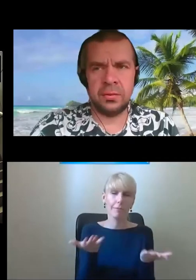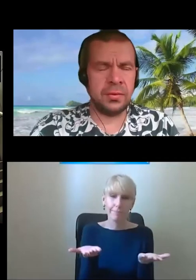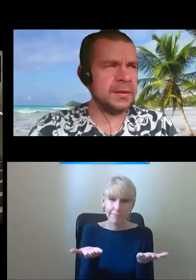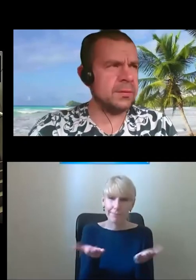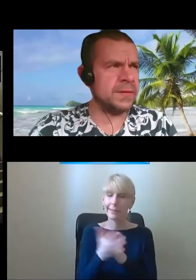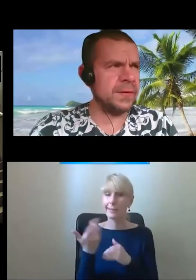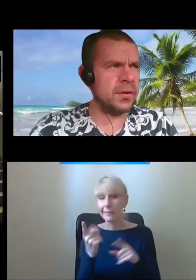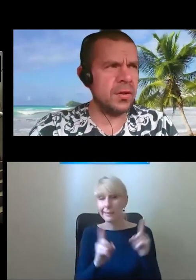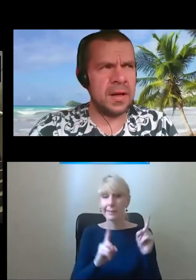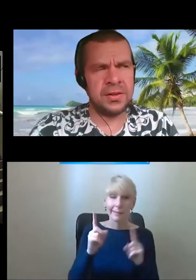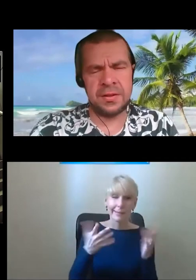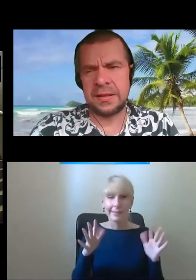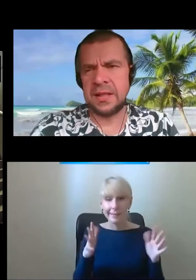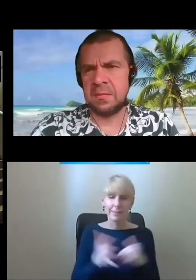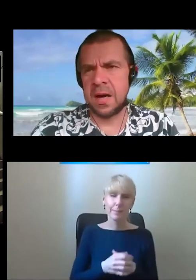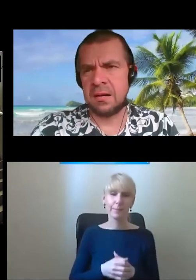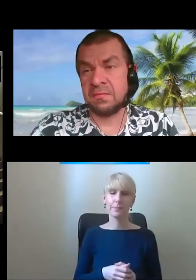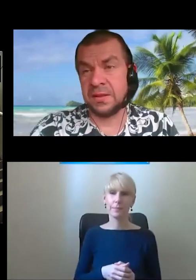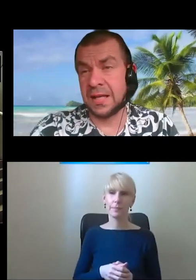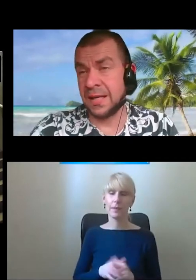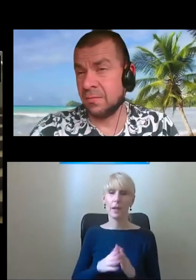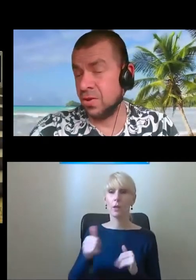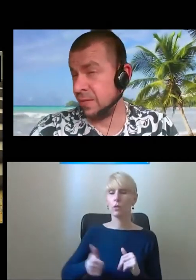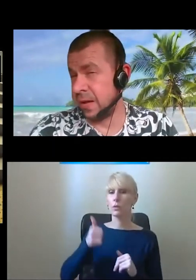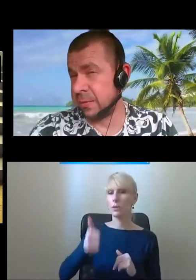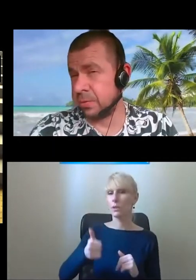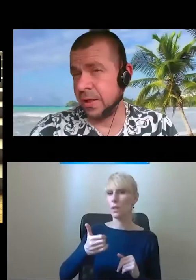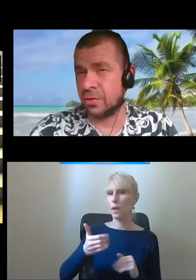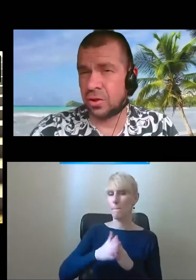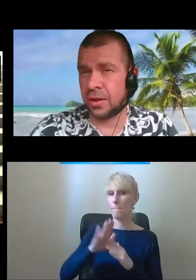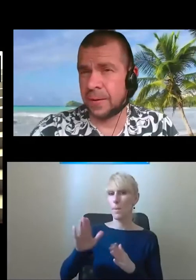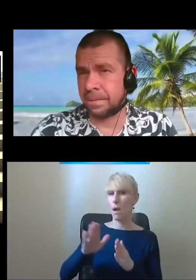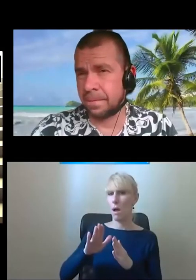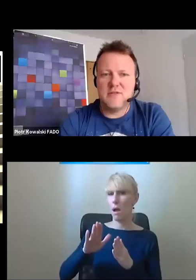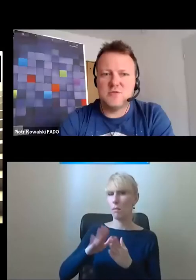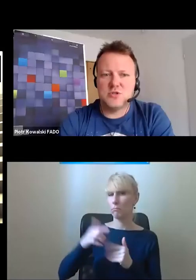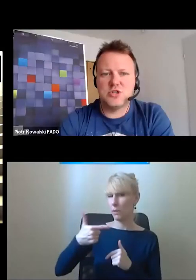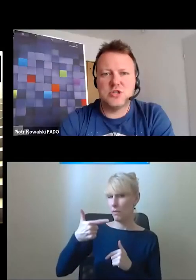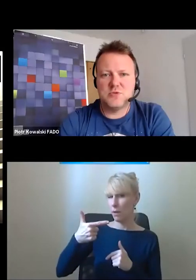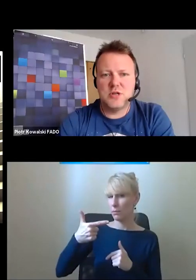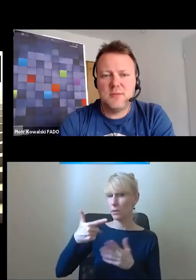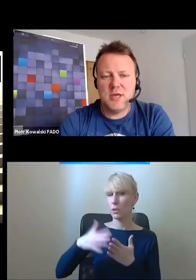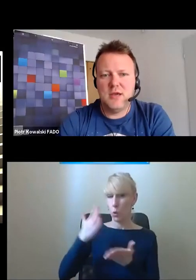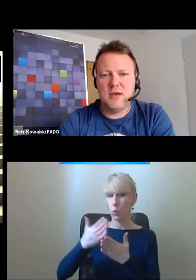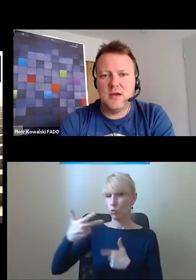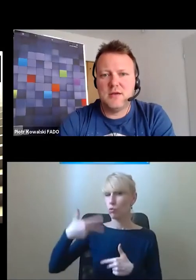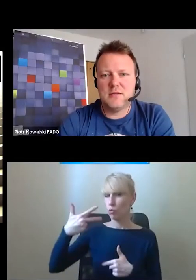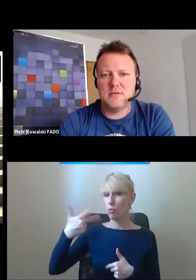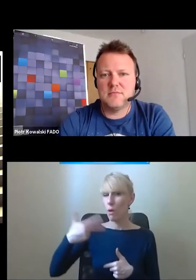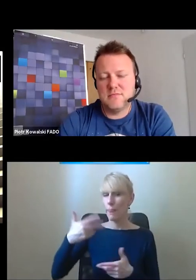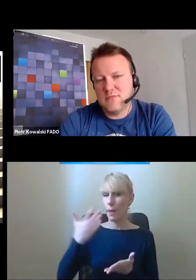No trudno jest nam to zweryfikować. Stacja ma, wydaje mi się, dwa lata, Piotrek, trzy? No teraz już trzy przynajmniej.